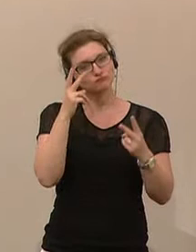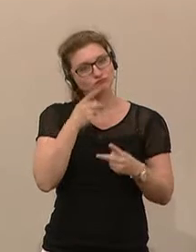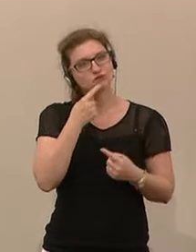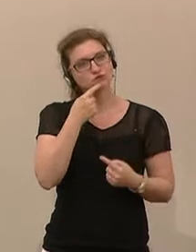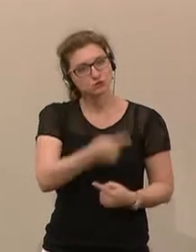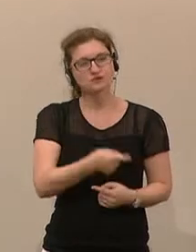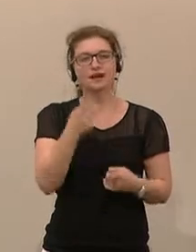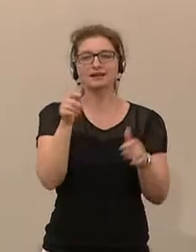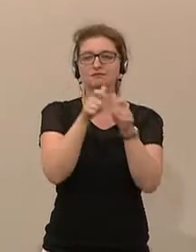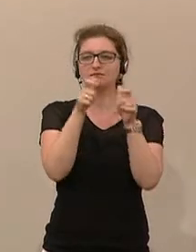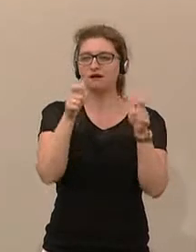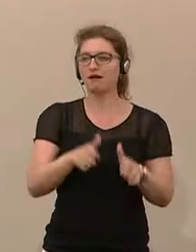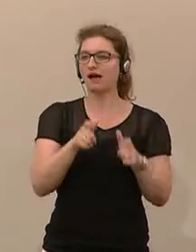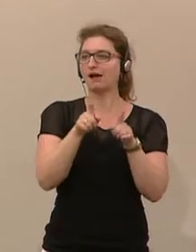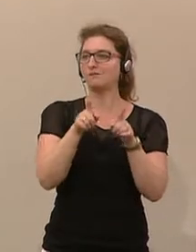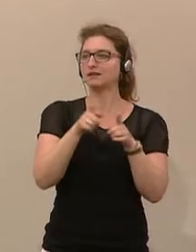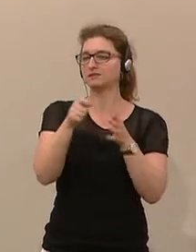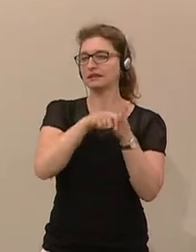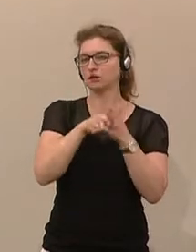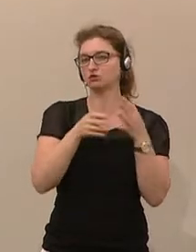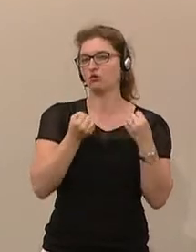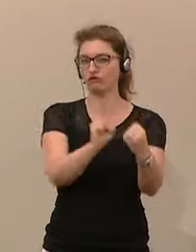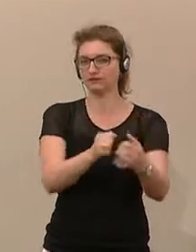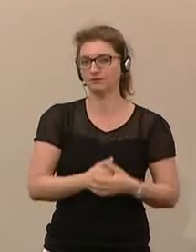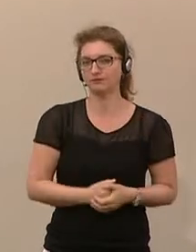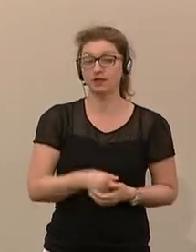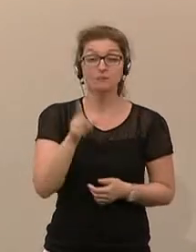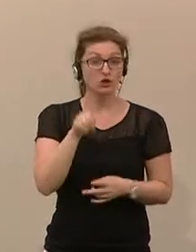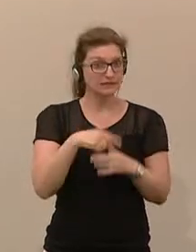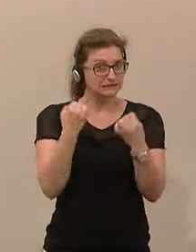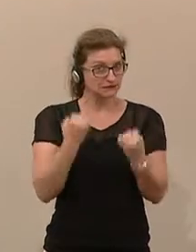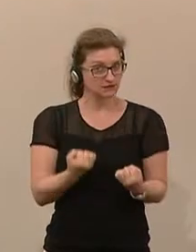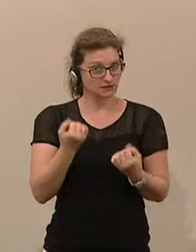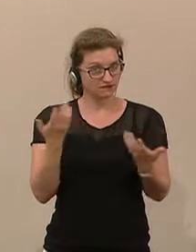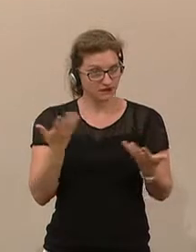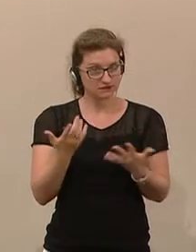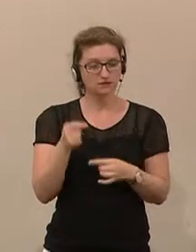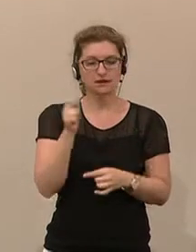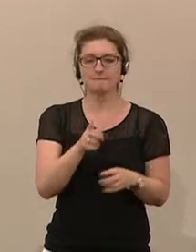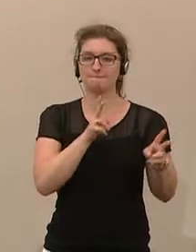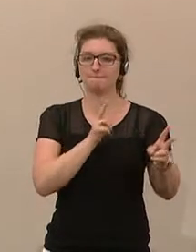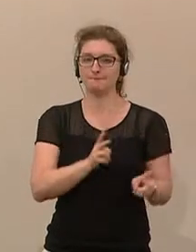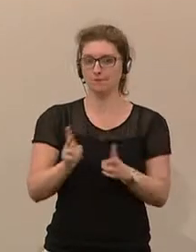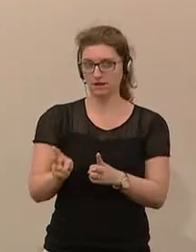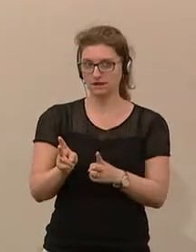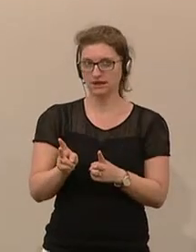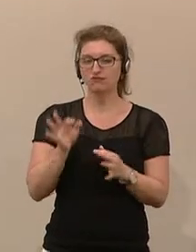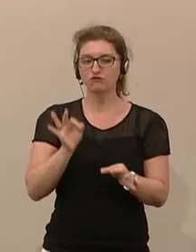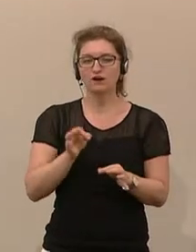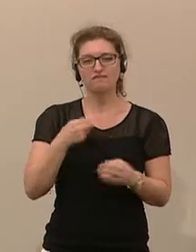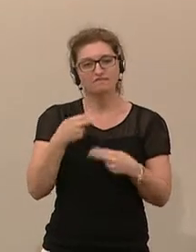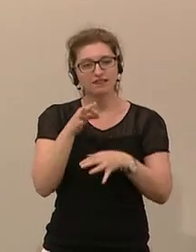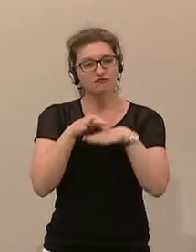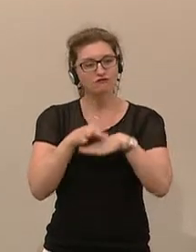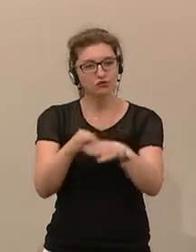für die Sanierungsoffensiven. Das heißt, es wird sichergestellt, dass die Möglichkeit zur Fortführung